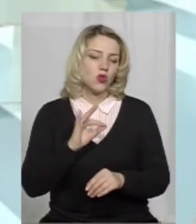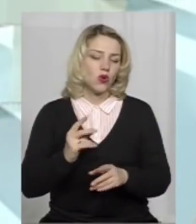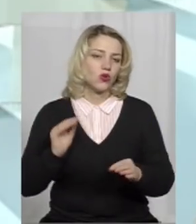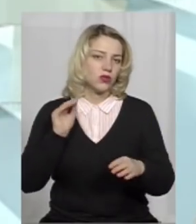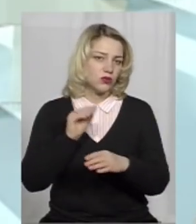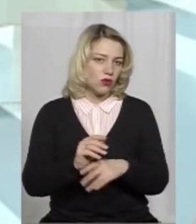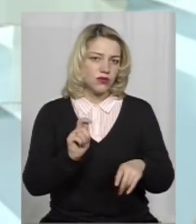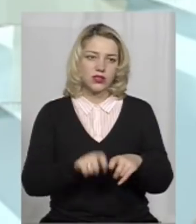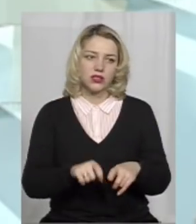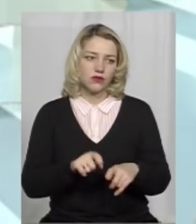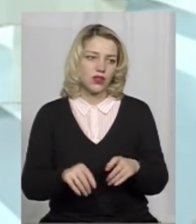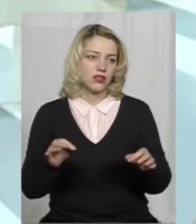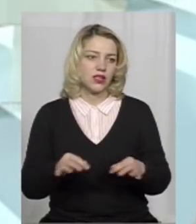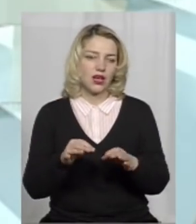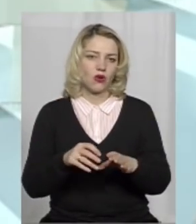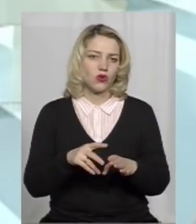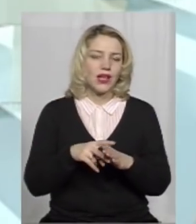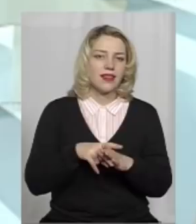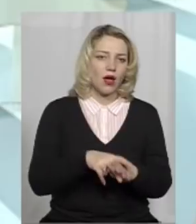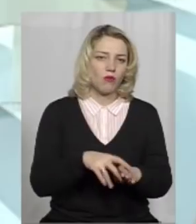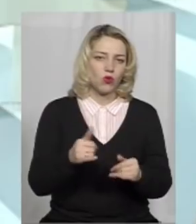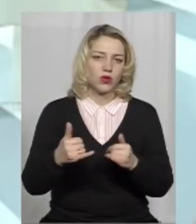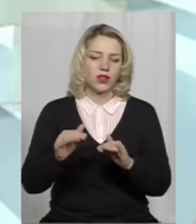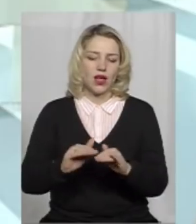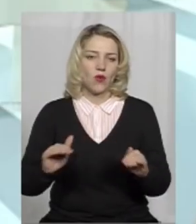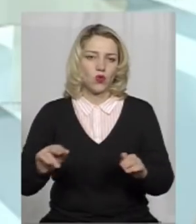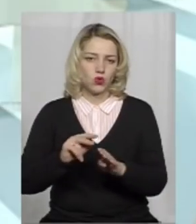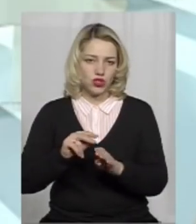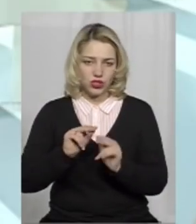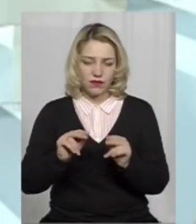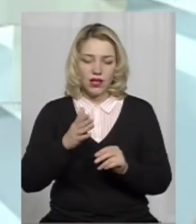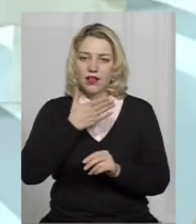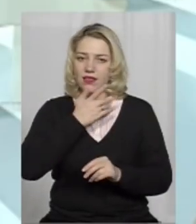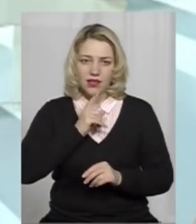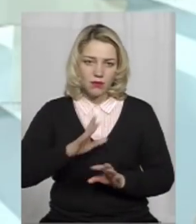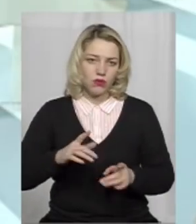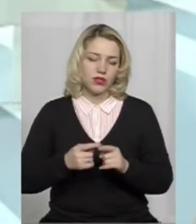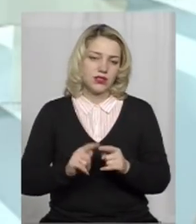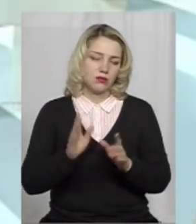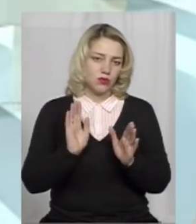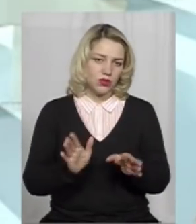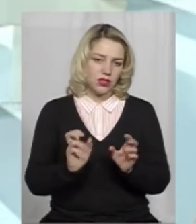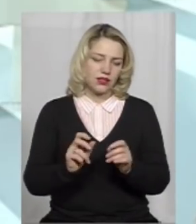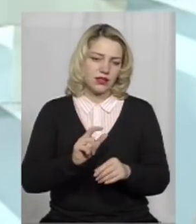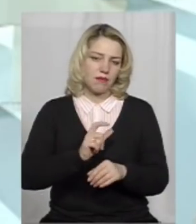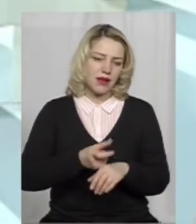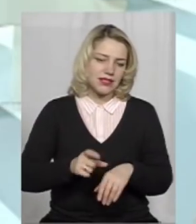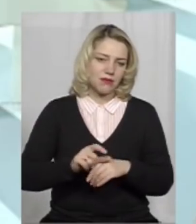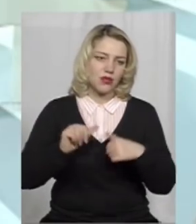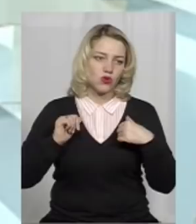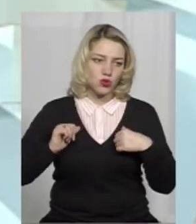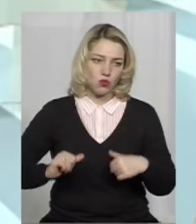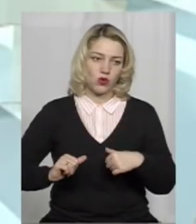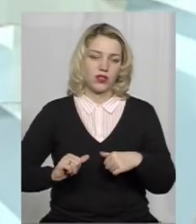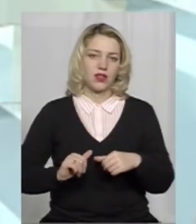тестування, ніякої напруги для учнів цей процес не передбачає. Ми хочемо, щоб він був максимально спокійним,